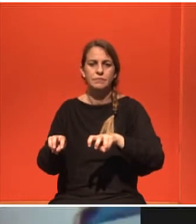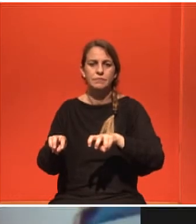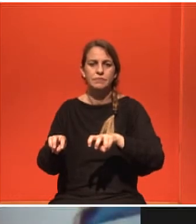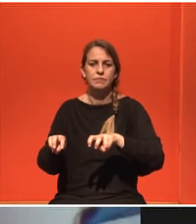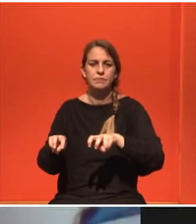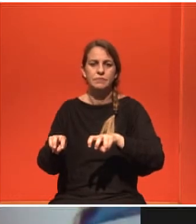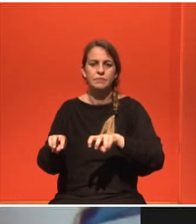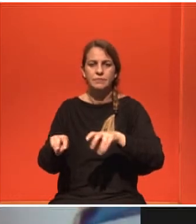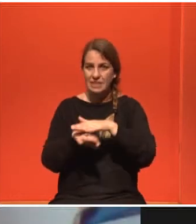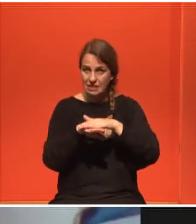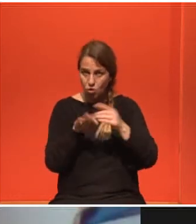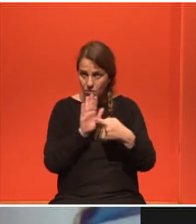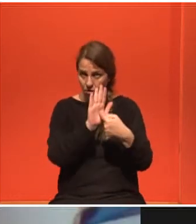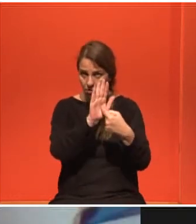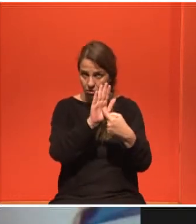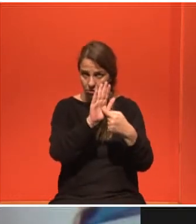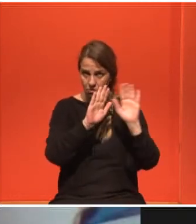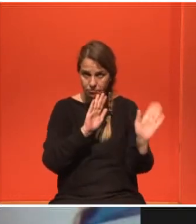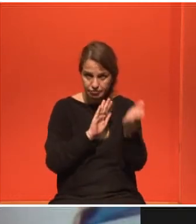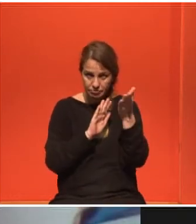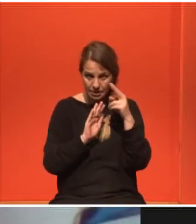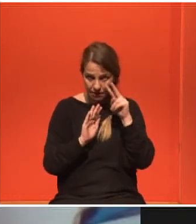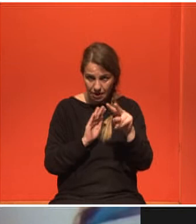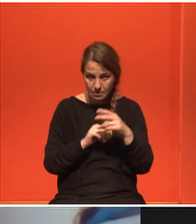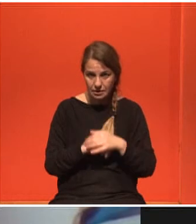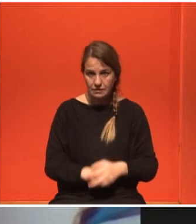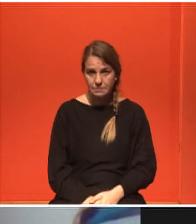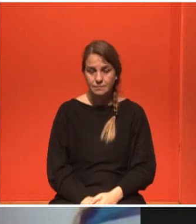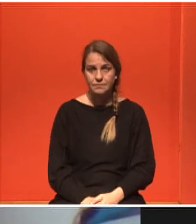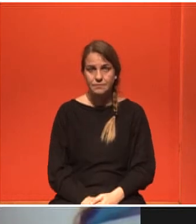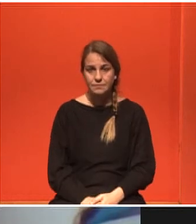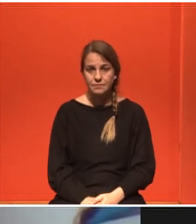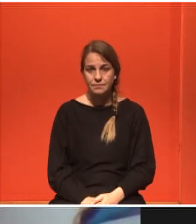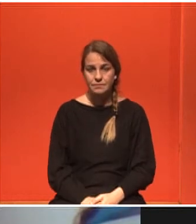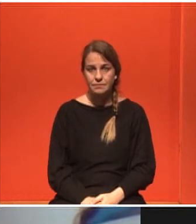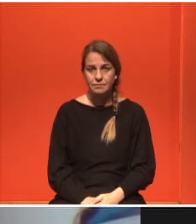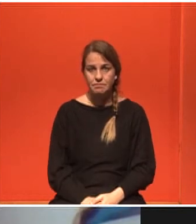δεν ξέρω αν φαίνονται τα τα slides αλλά